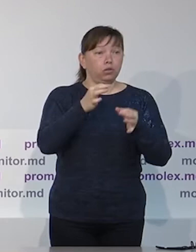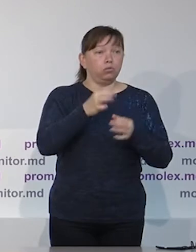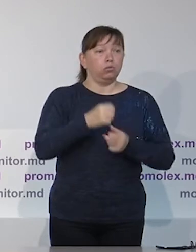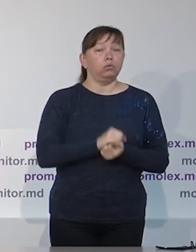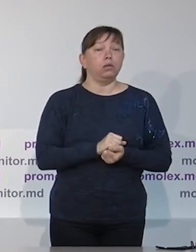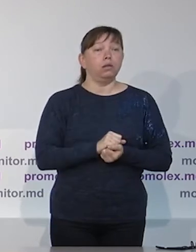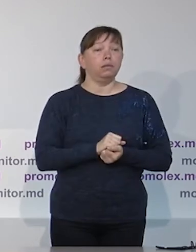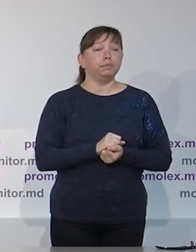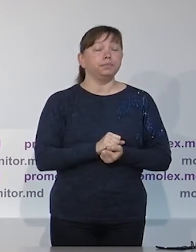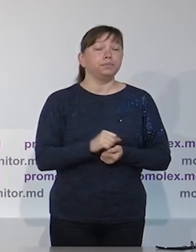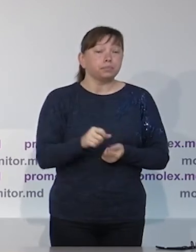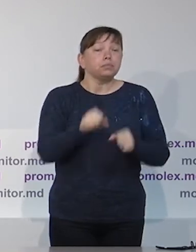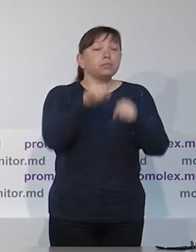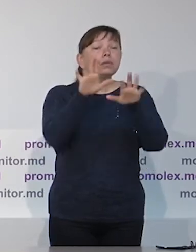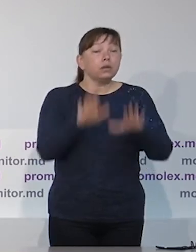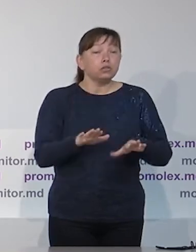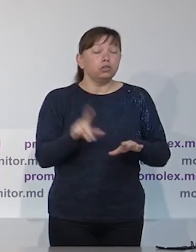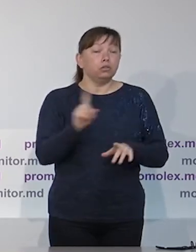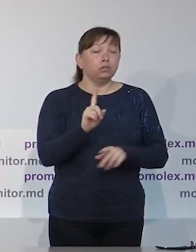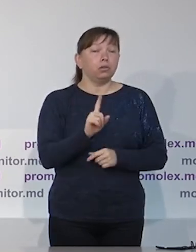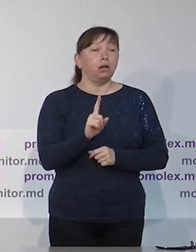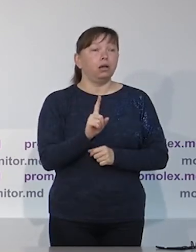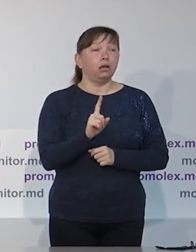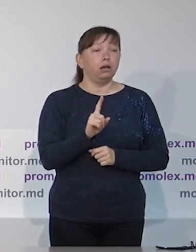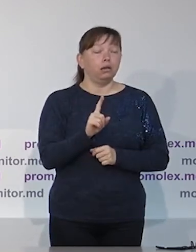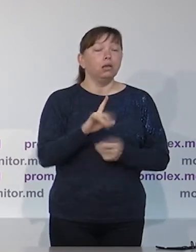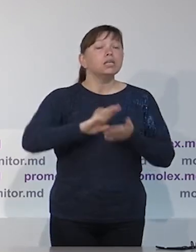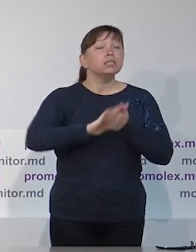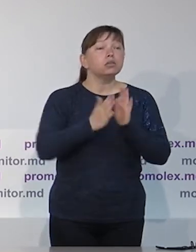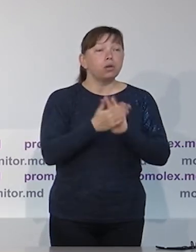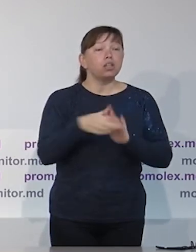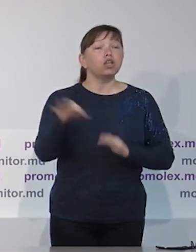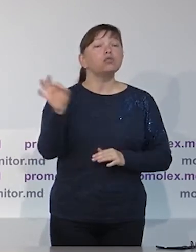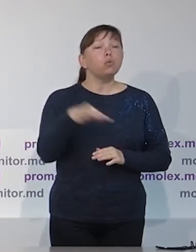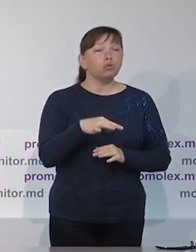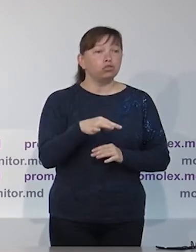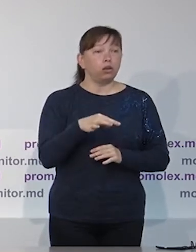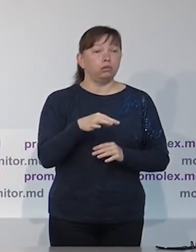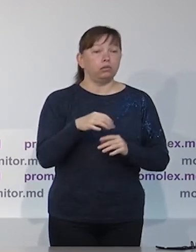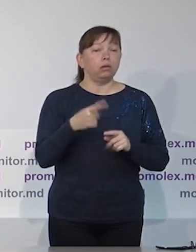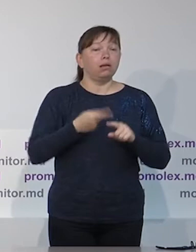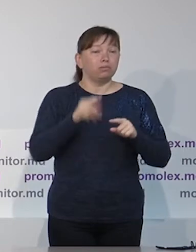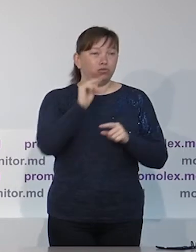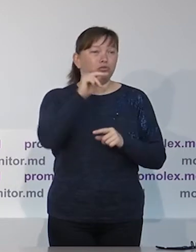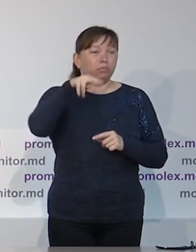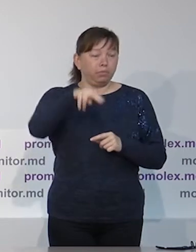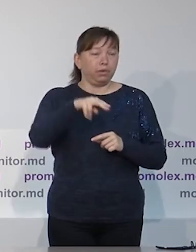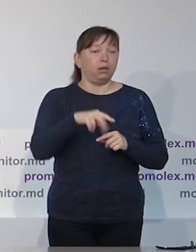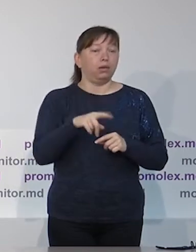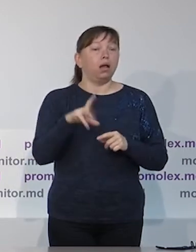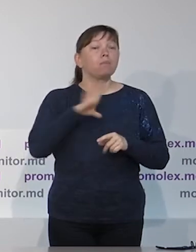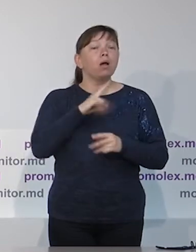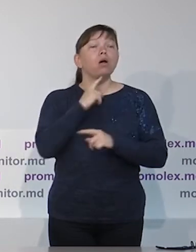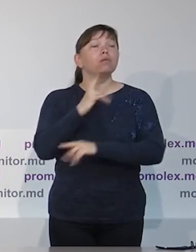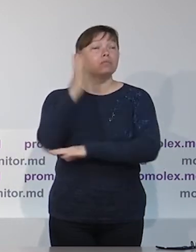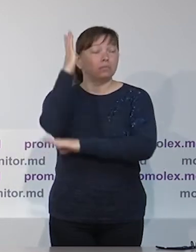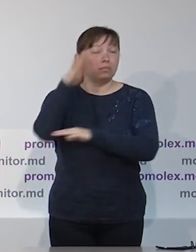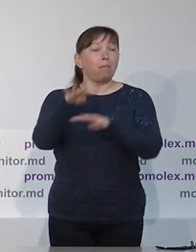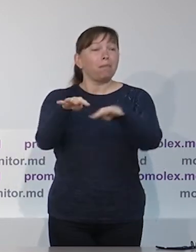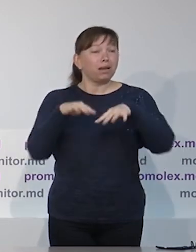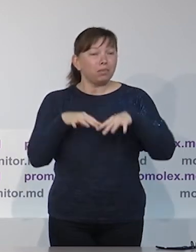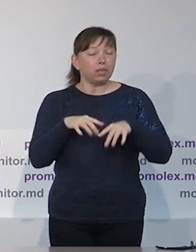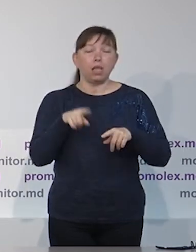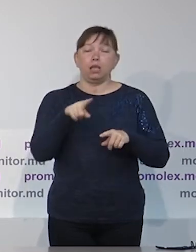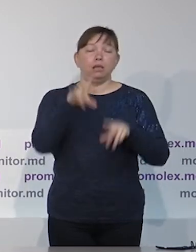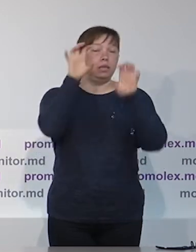28 апреля парламент был распущен сразу после